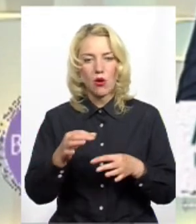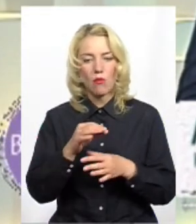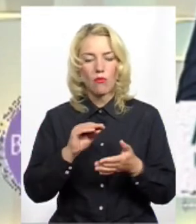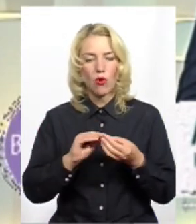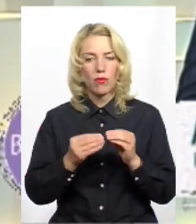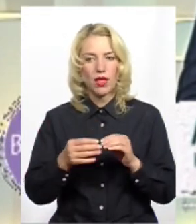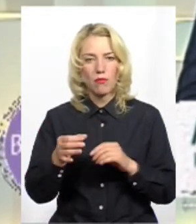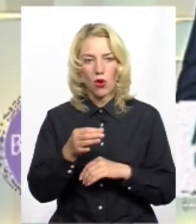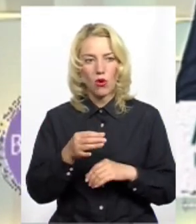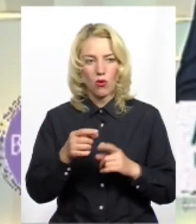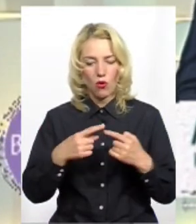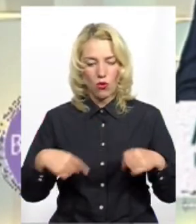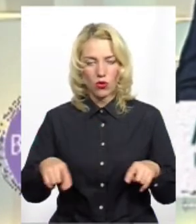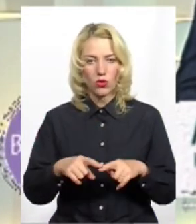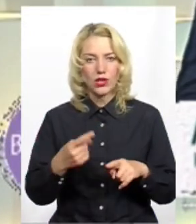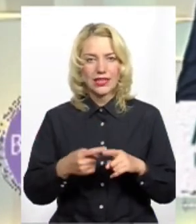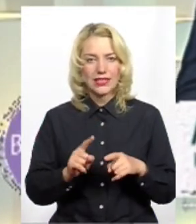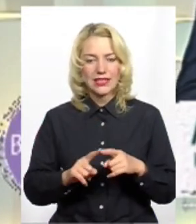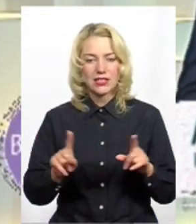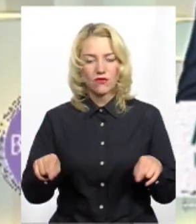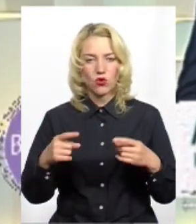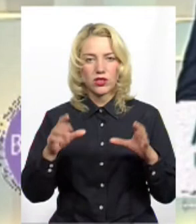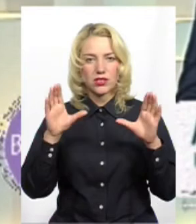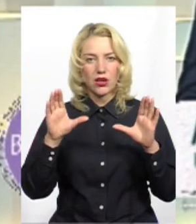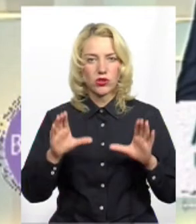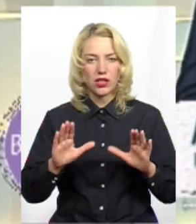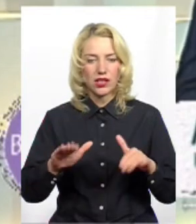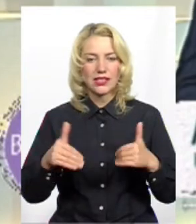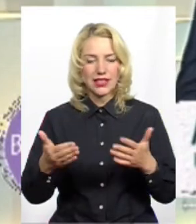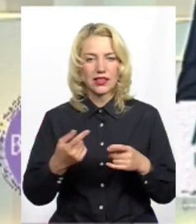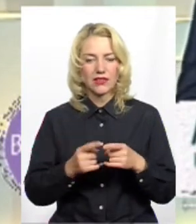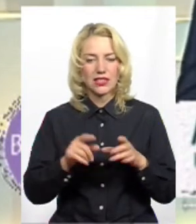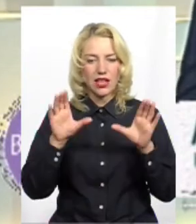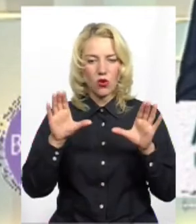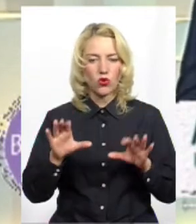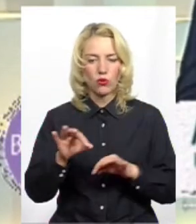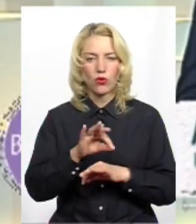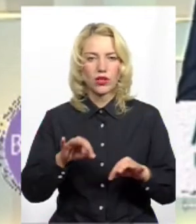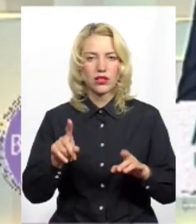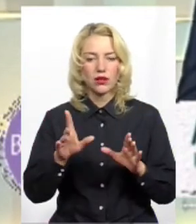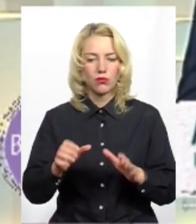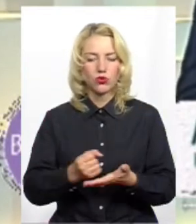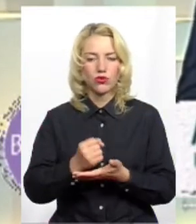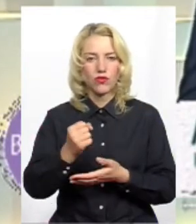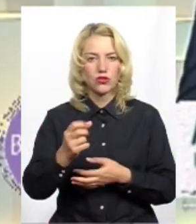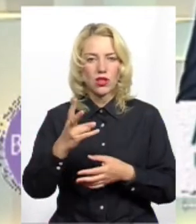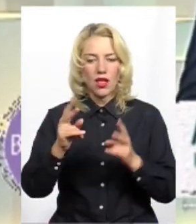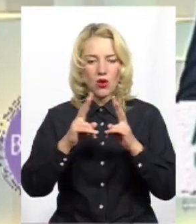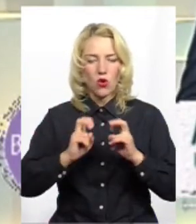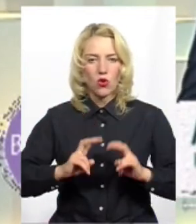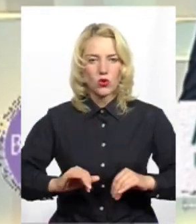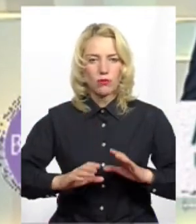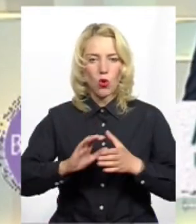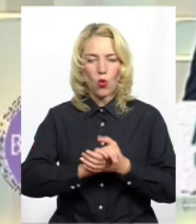Це які документи? Доносити проблеми округу – це створення законодавчих ініціатив. Це законопроєкти, які будуть висунуті до розгляду у